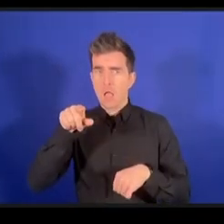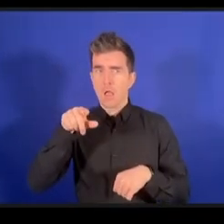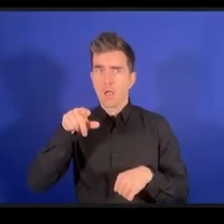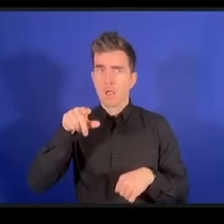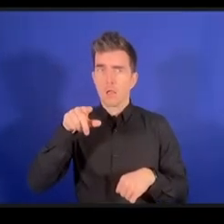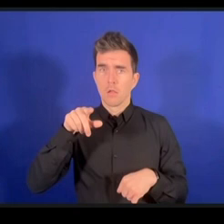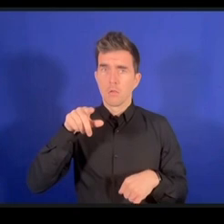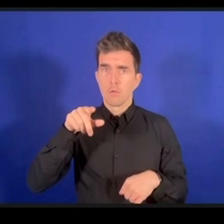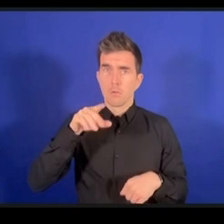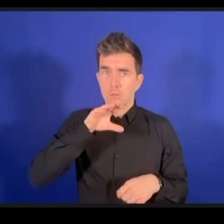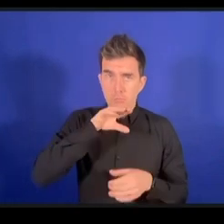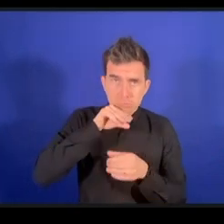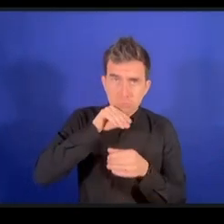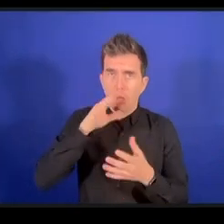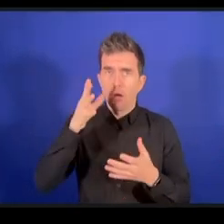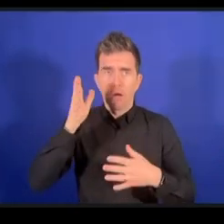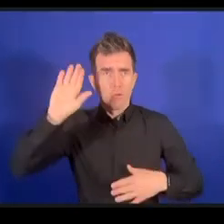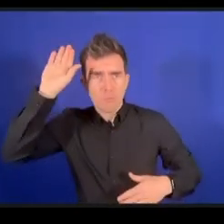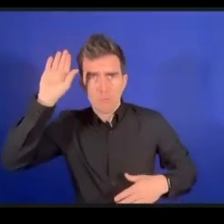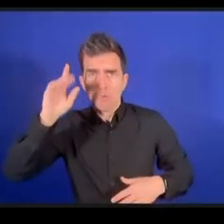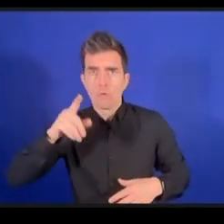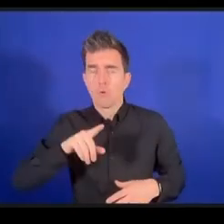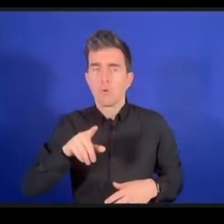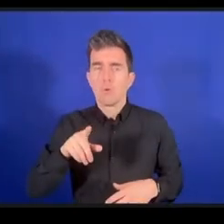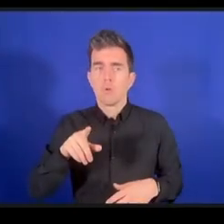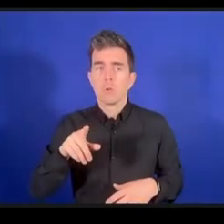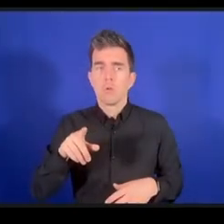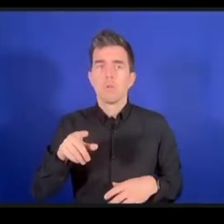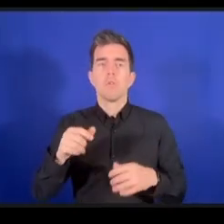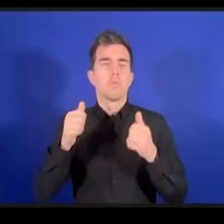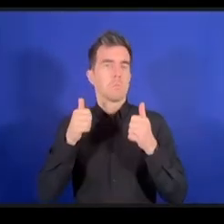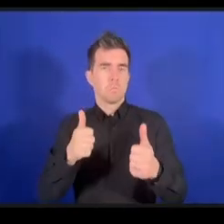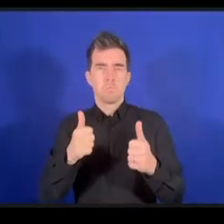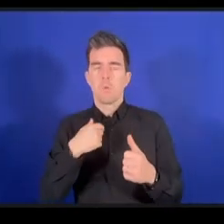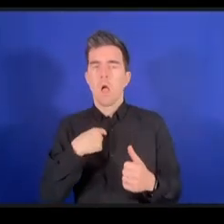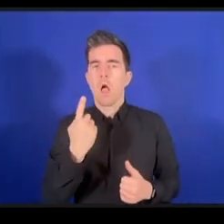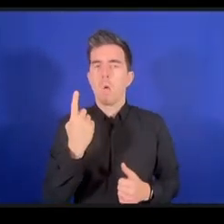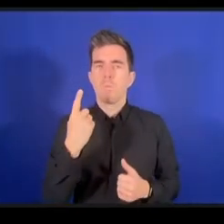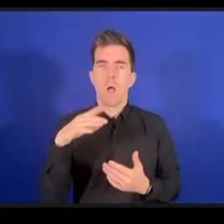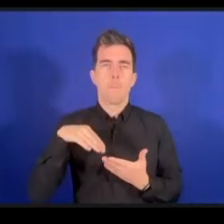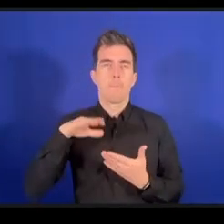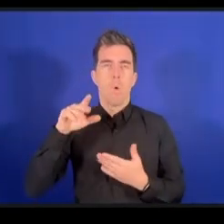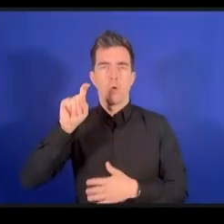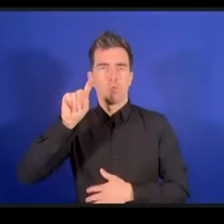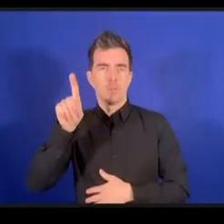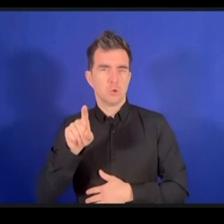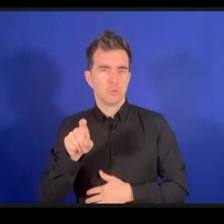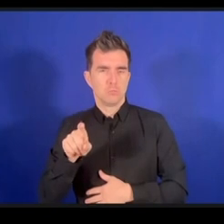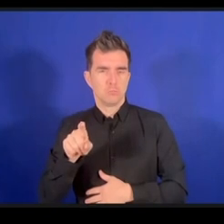إذن لدينا سؤال آخر من مونيكا أمرت